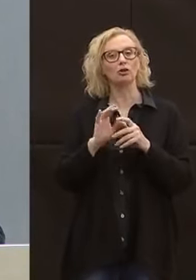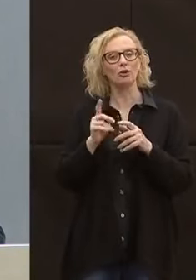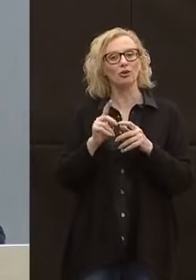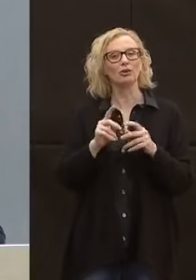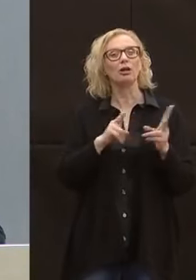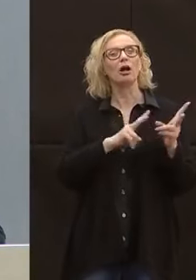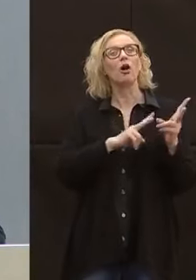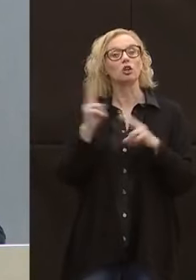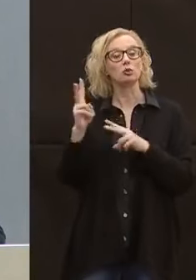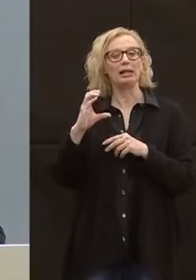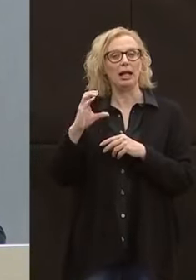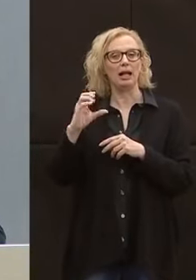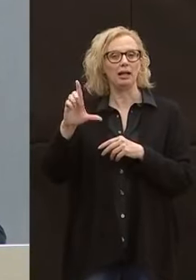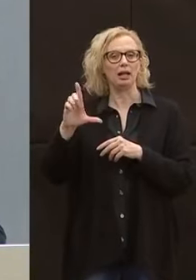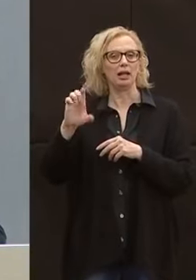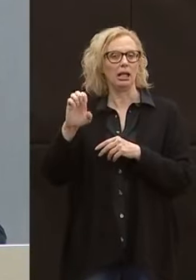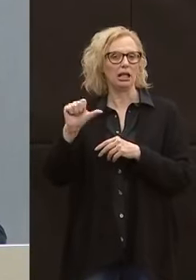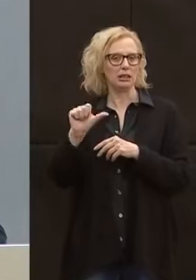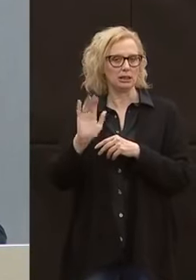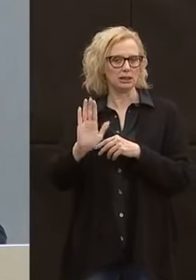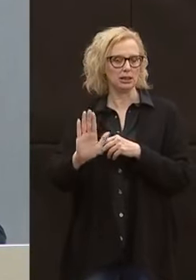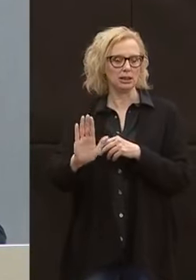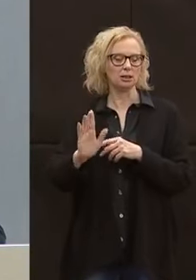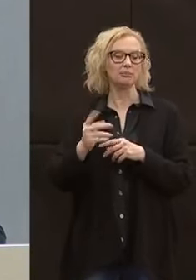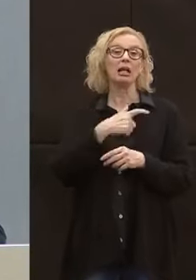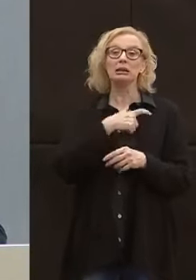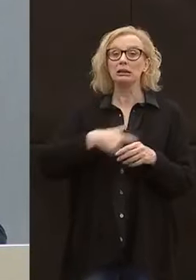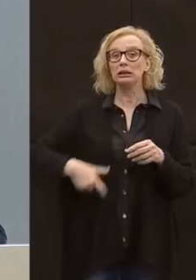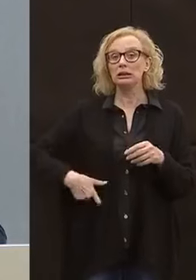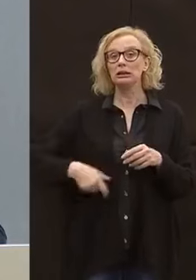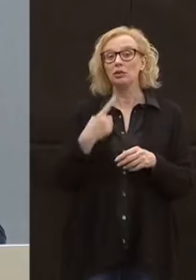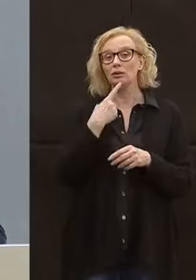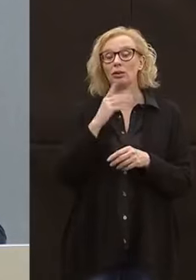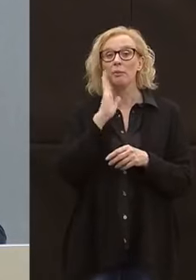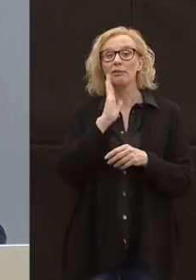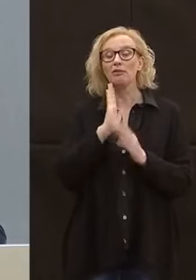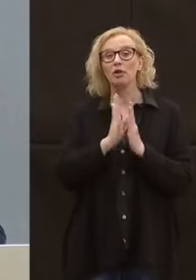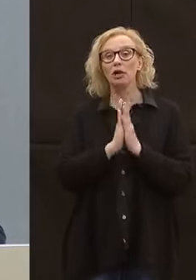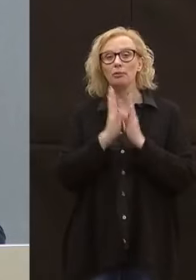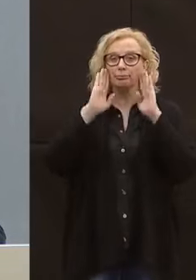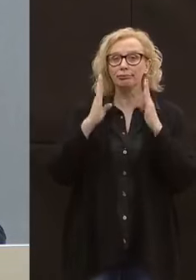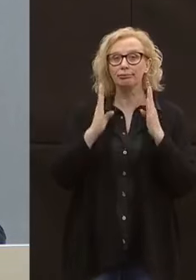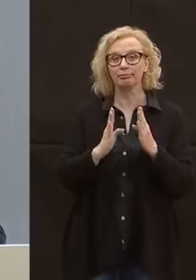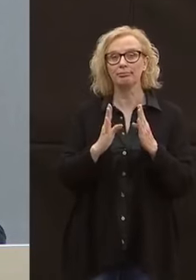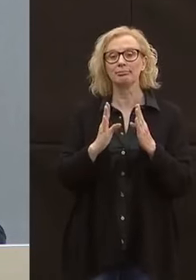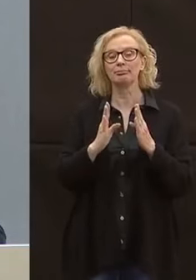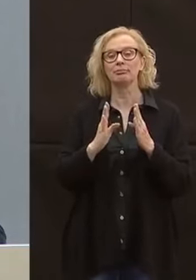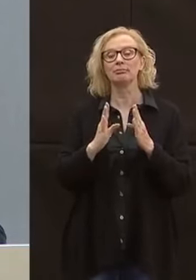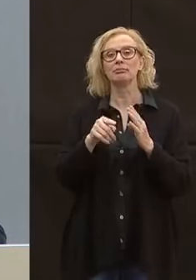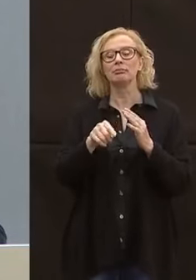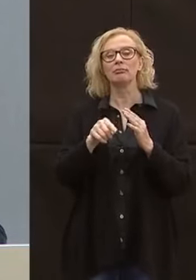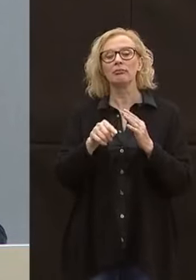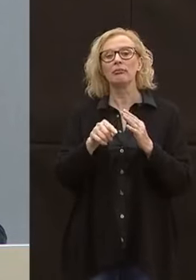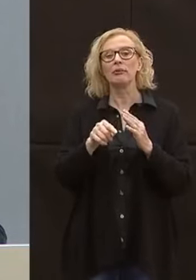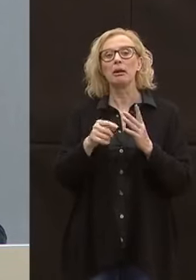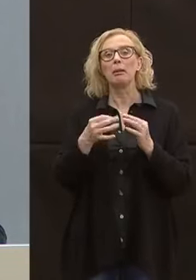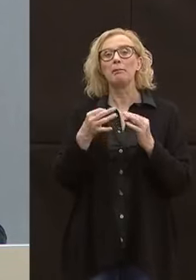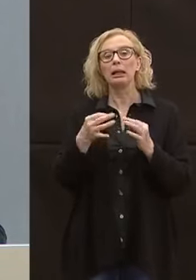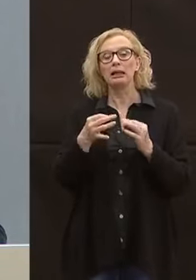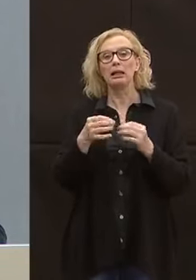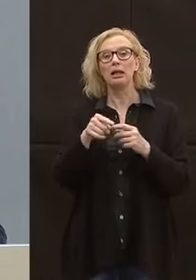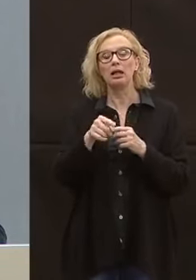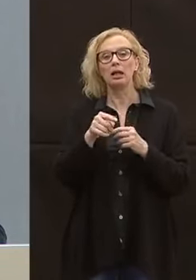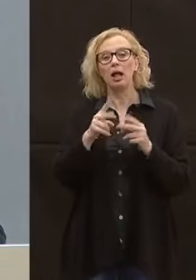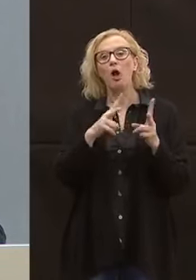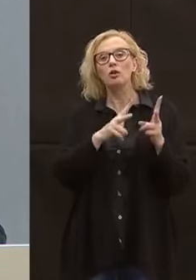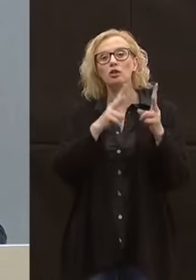'ospedale di Clesse. Il sindaco ci ha chiesto di porre un'attenzione particolare, come ovviamente fanno tutti i sindaci degli ospedali di Valle,